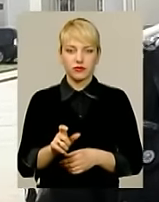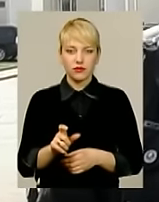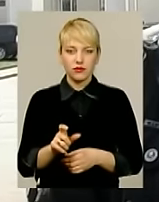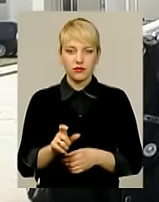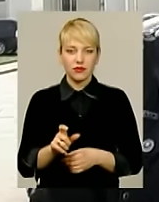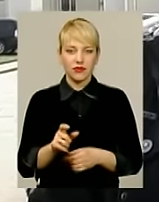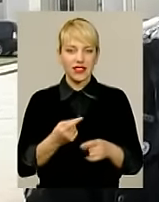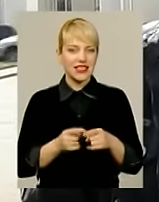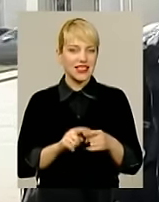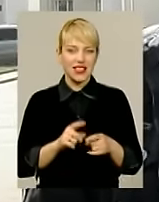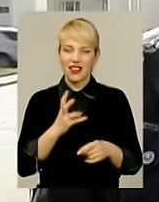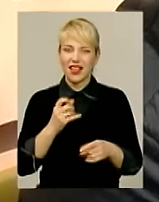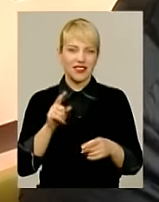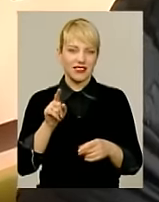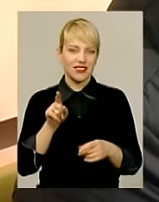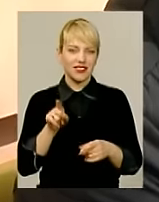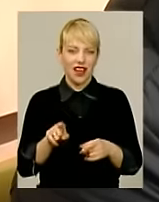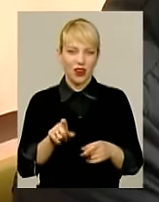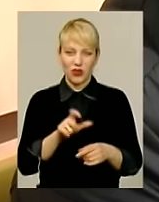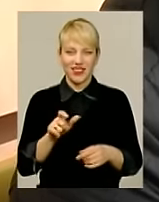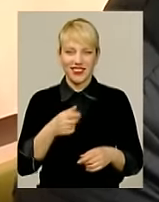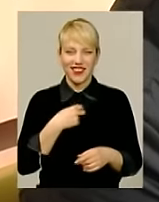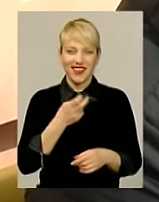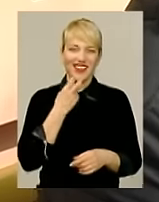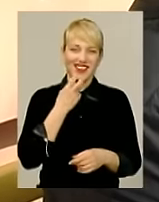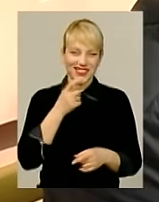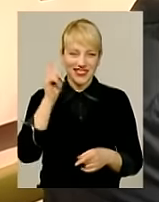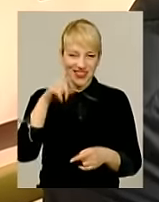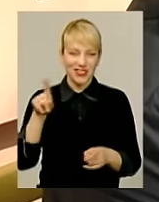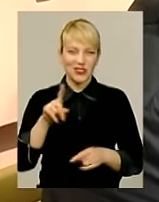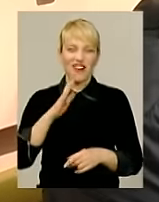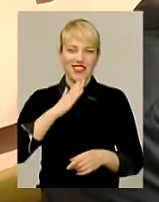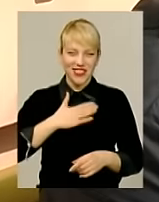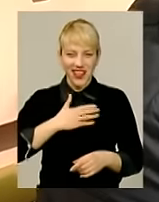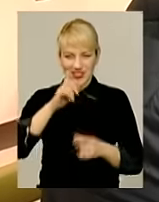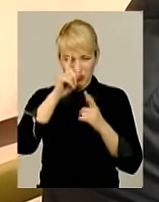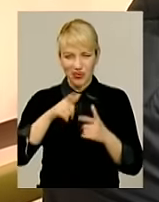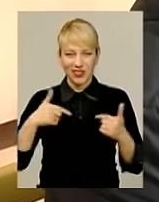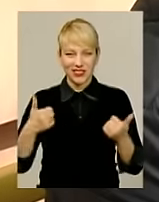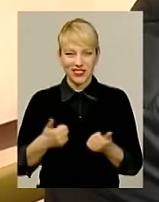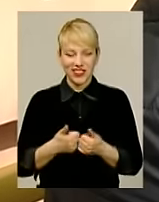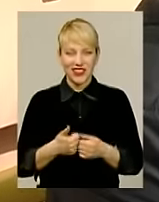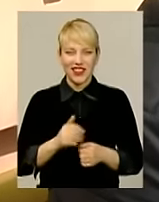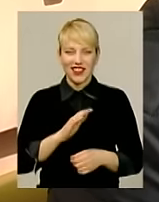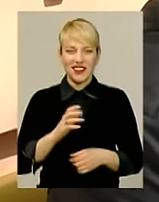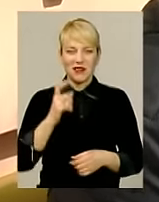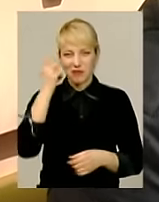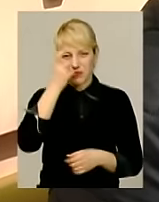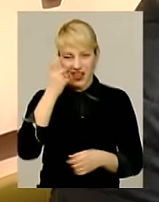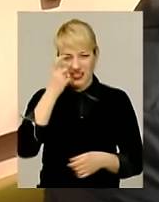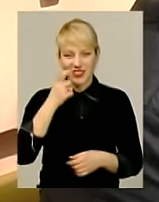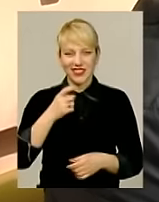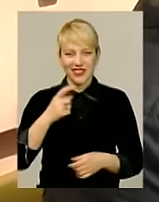Це не та людина. Ви знаєте, в нашому державі, в країні, ні пуганих п'яних дебілов.